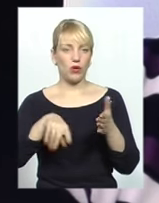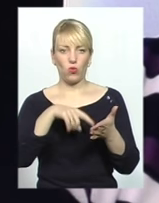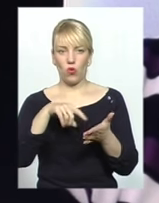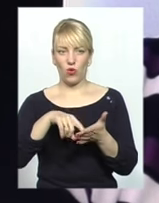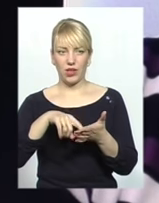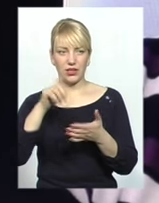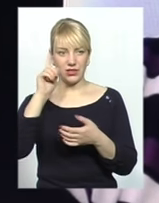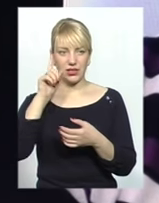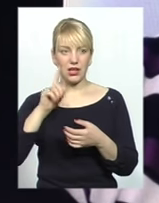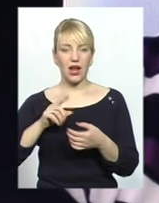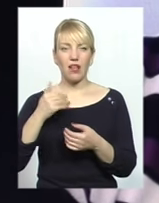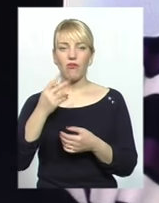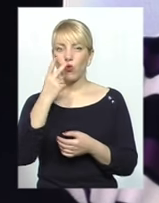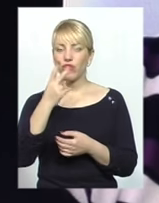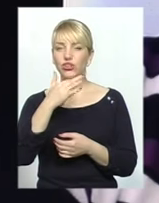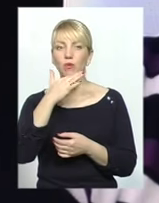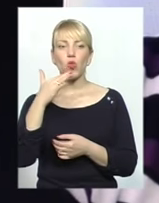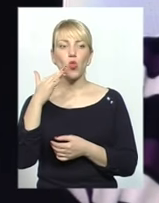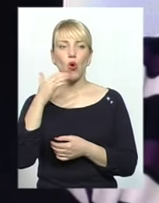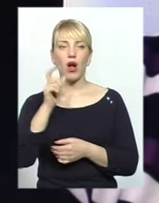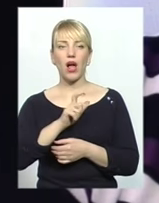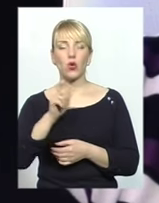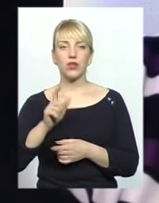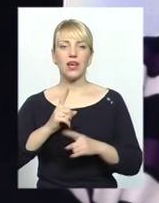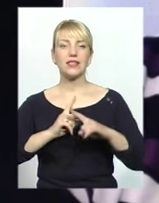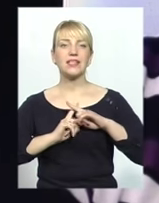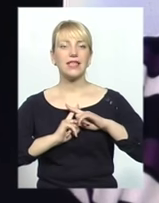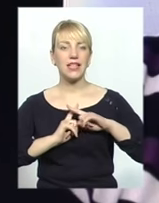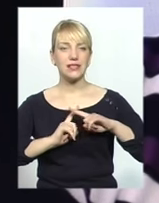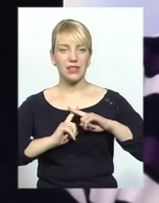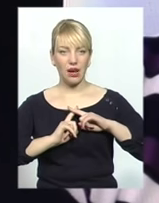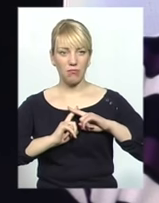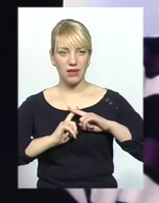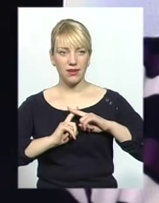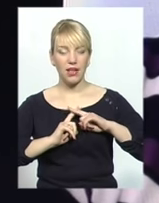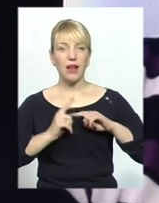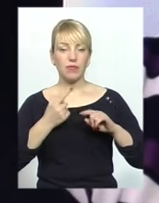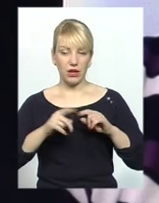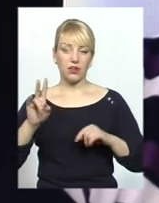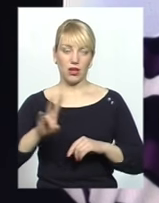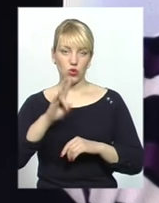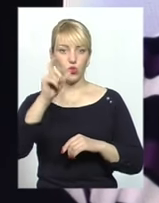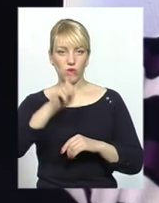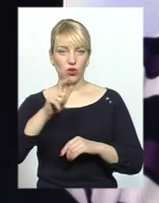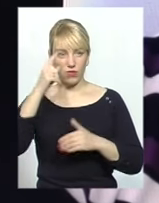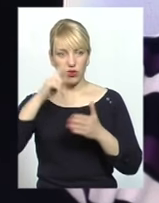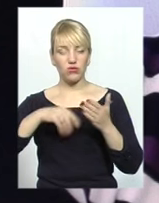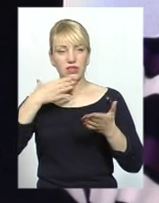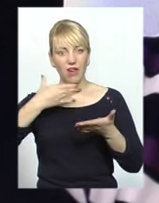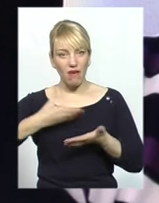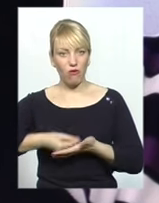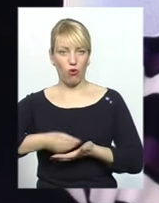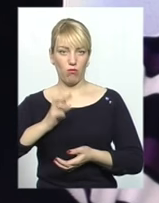ви увидите дуже багато людей з крестиками на груди. кріщені люди, верючі в свого Бога.